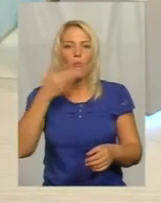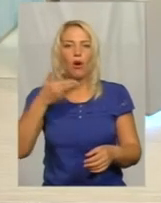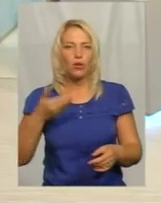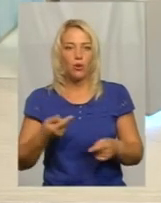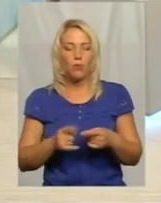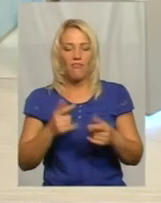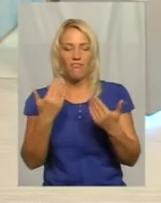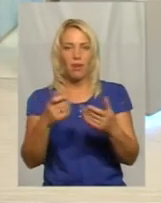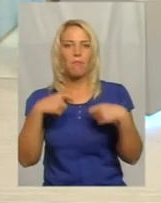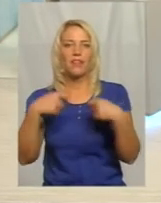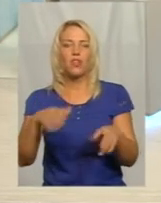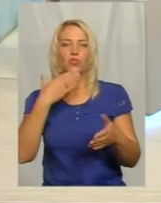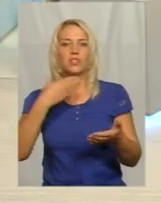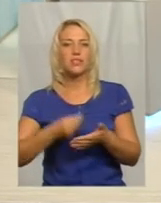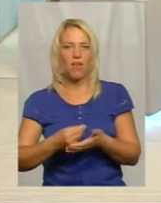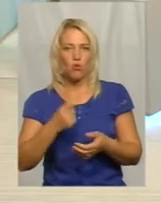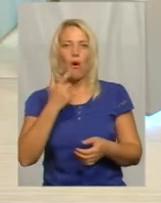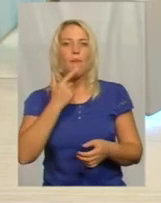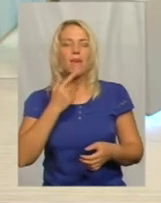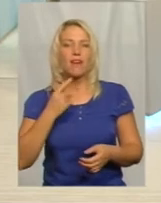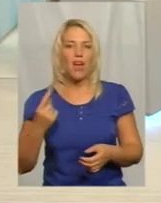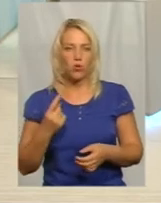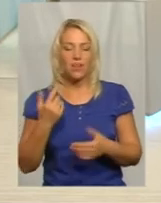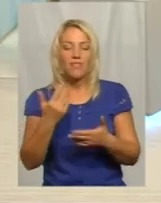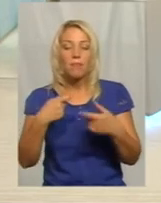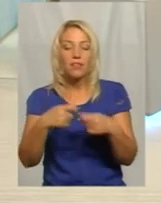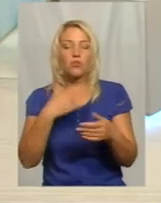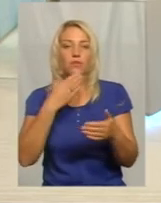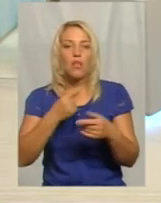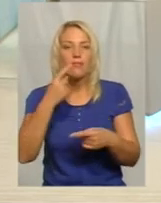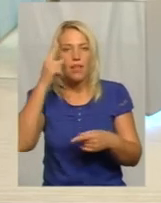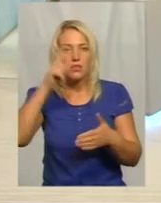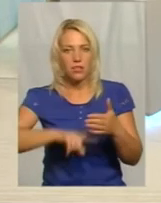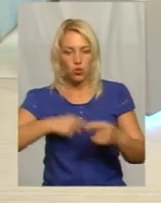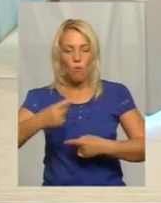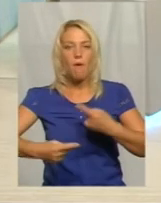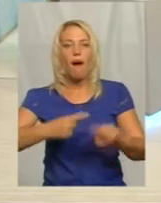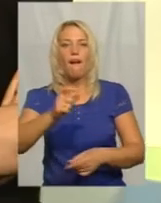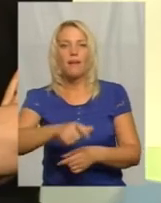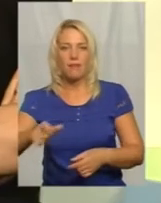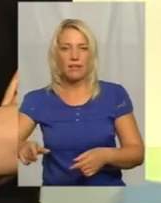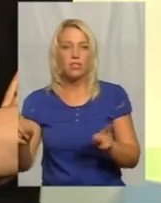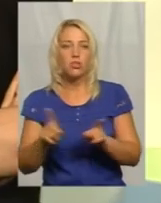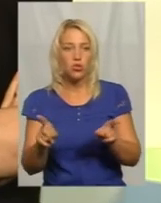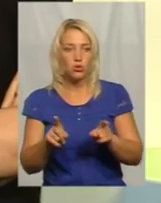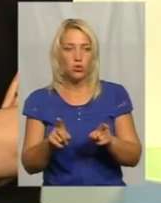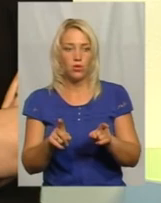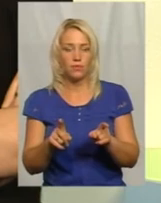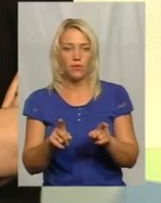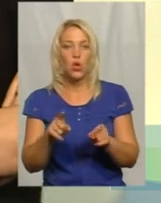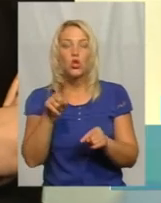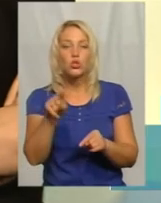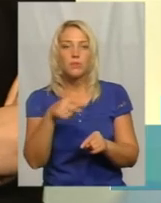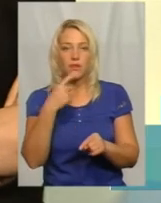первородство, ви продаєте надежду ваших поколений на то, що, собственно говоря, що ви